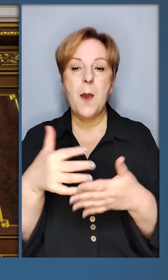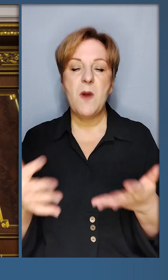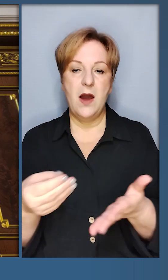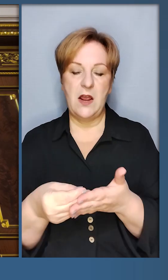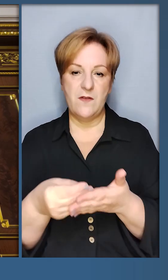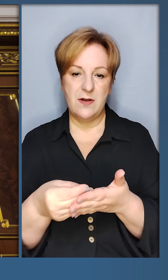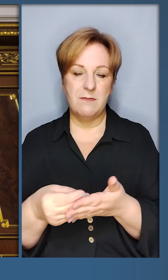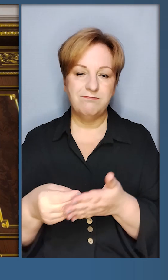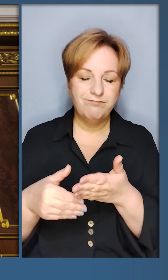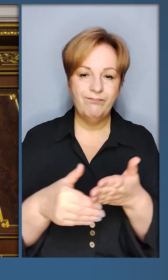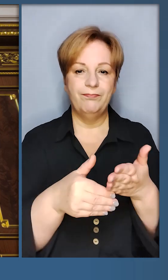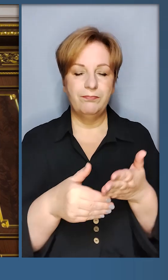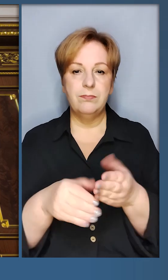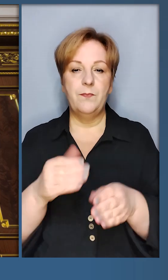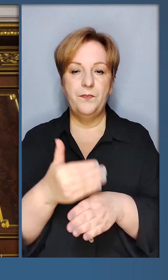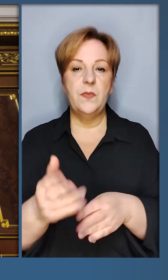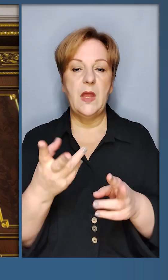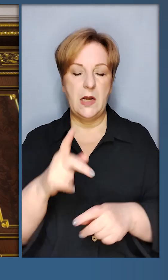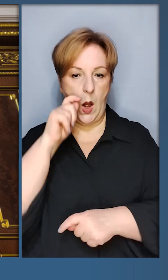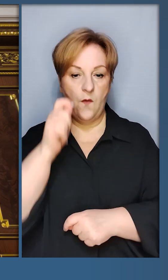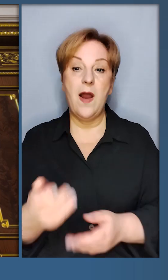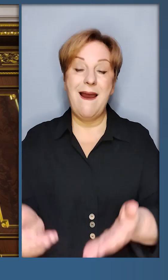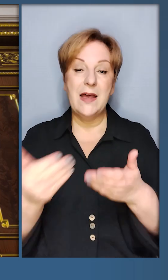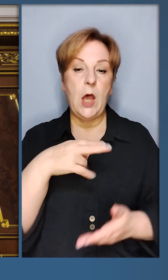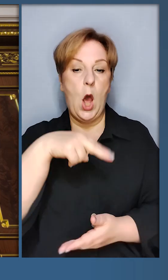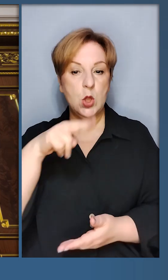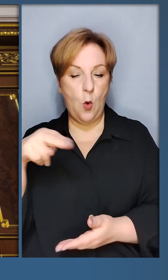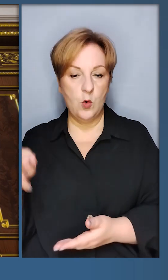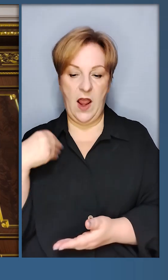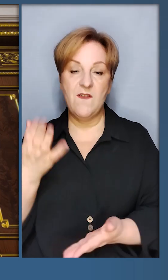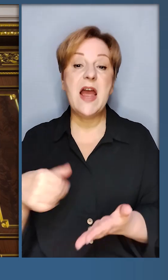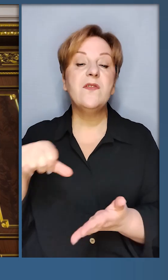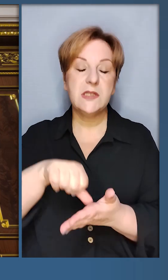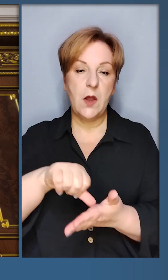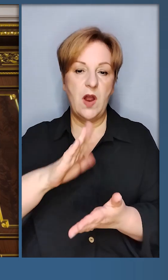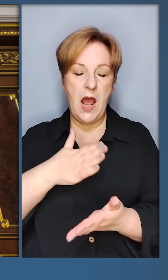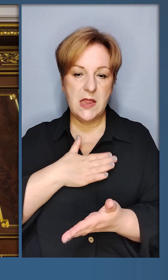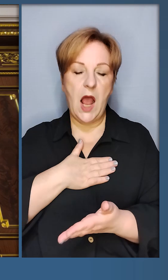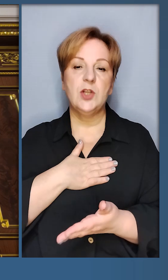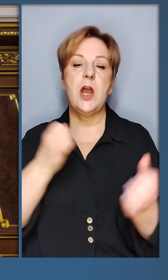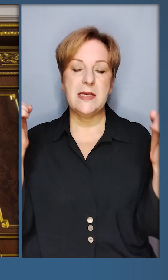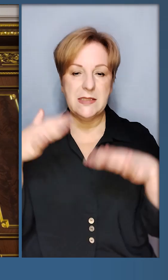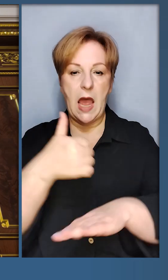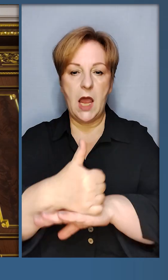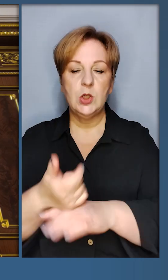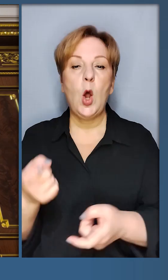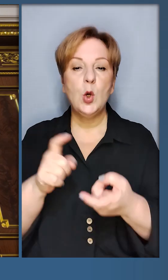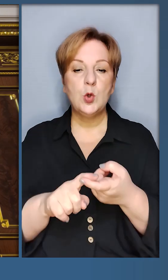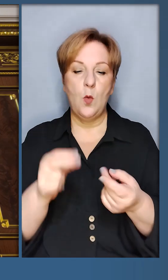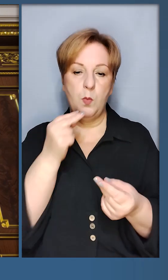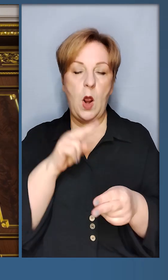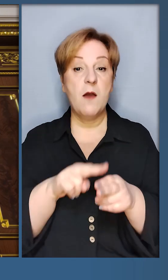макрофін для України. Запросив і Норвегію, і Францію взяти участь в нашому саміті щодо